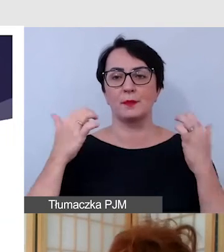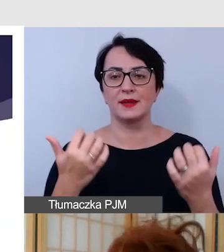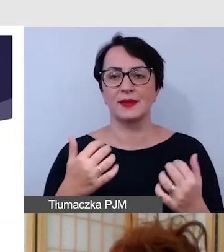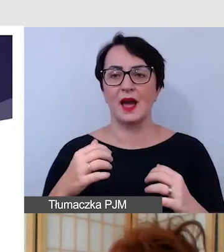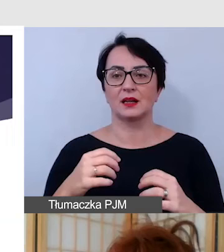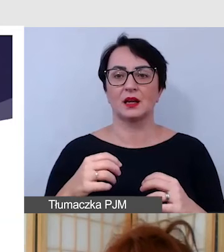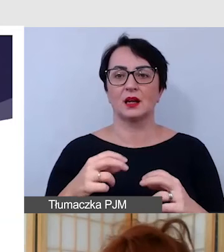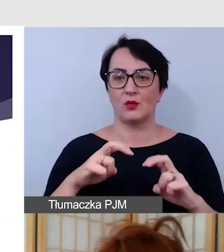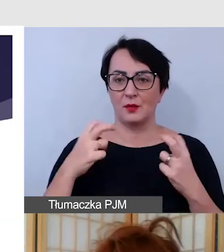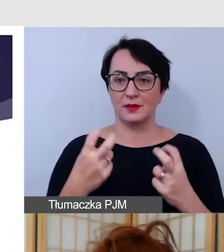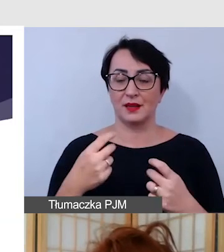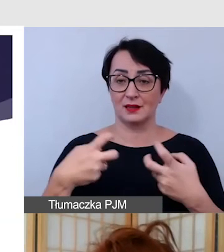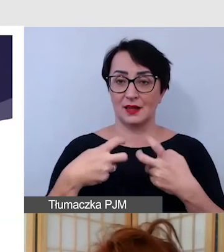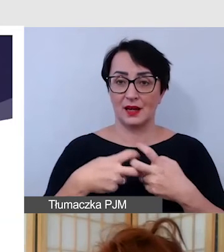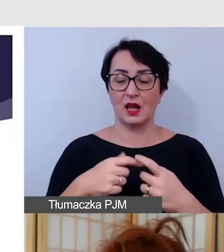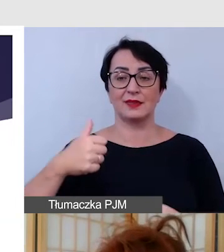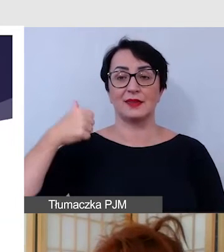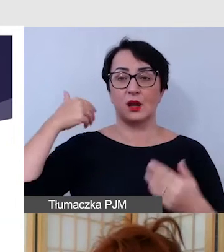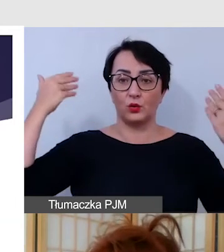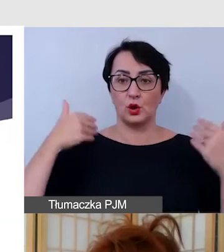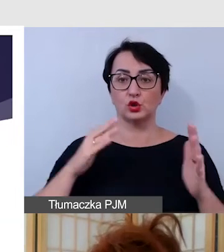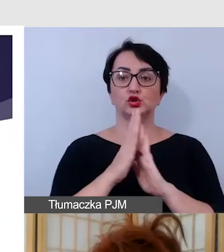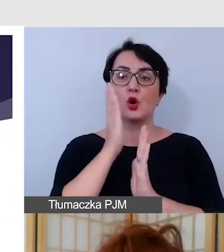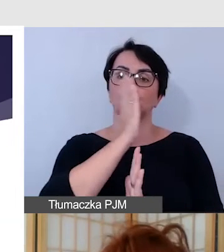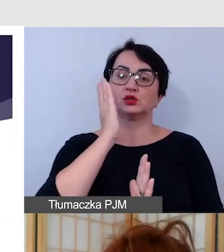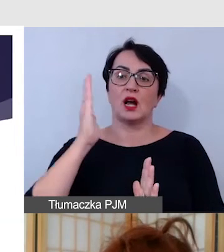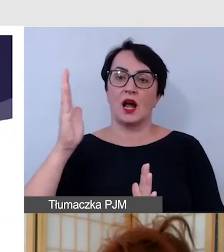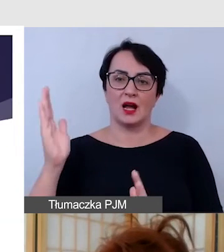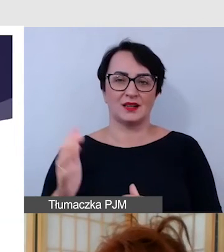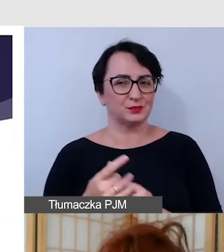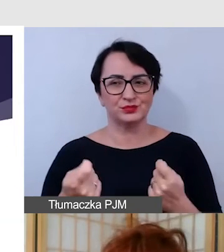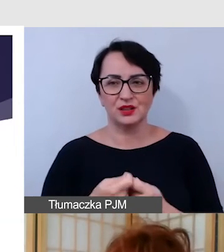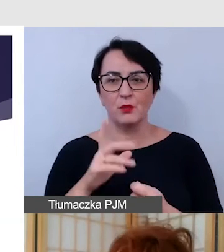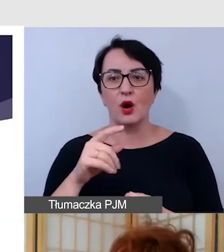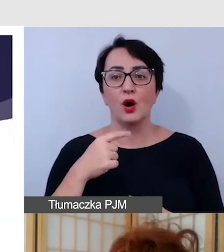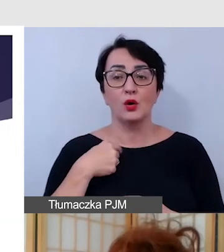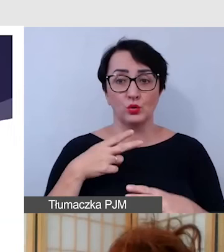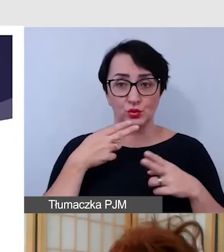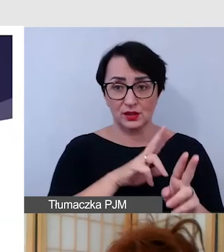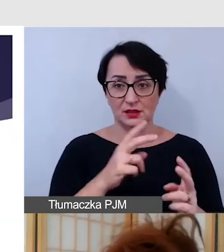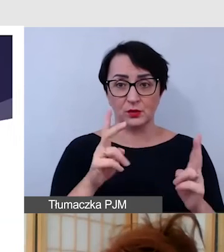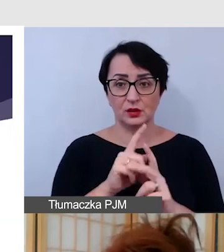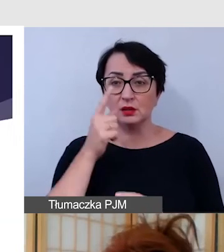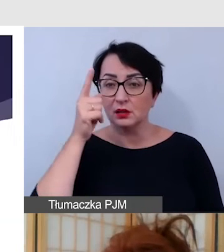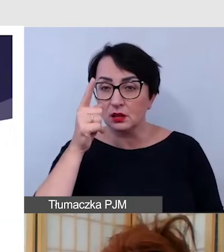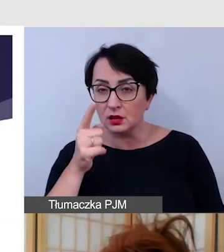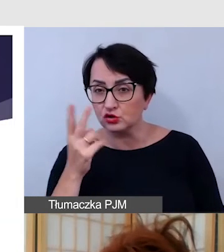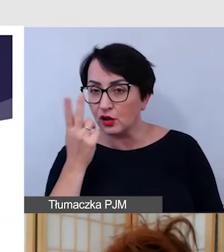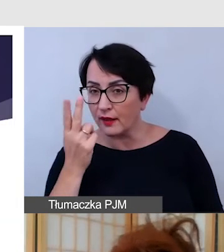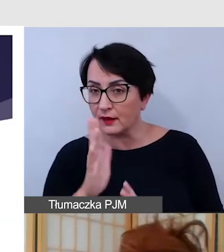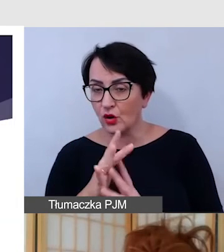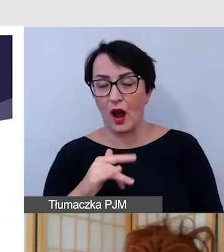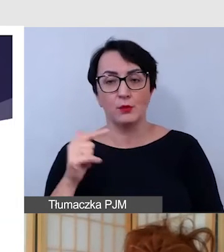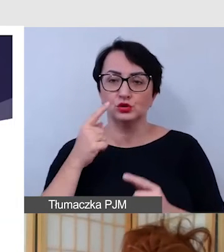wtedy uczestnik naszego spotkania skupia się na tych tytułach książek, a nie skupia się na tym, co przekazujemy.